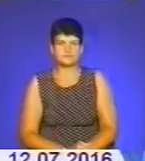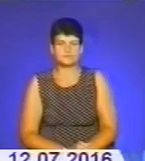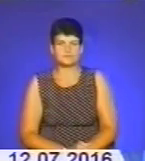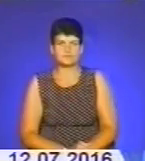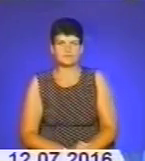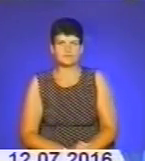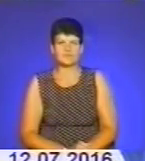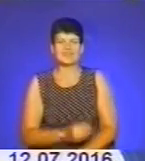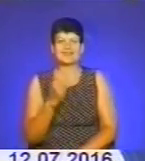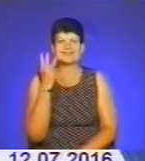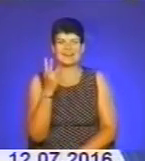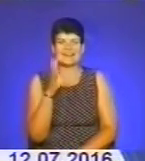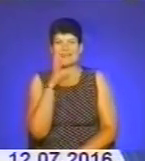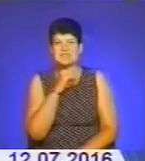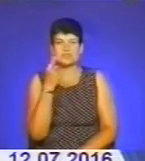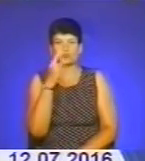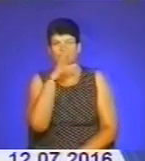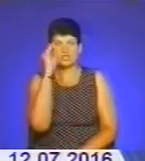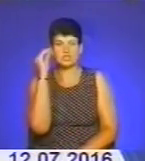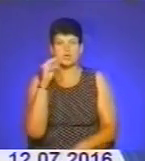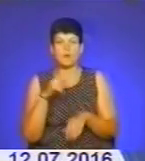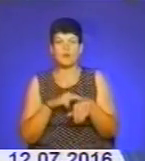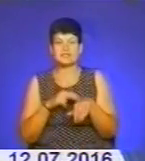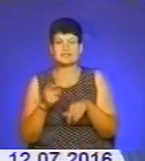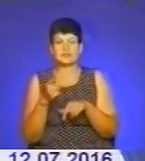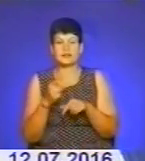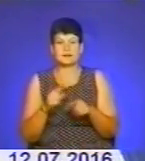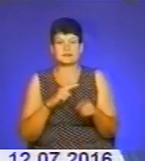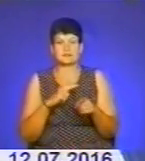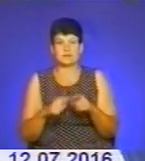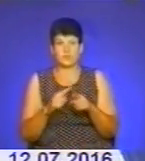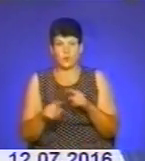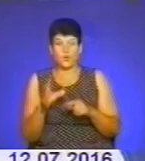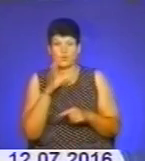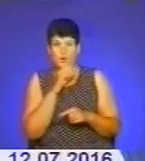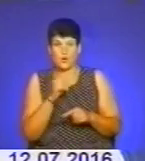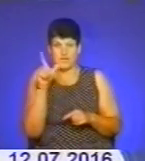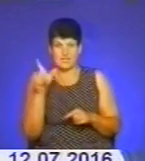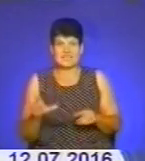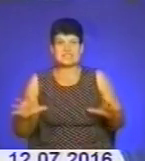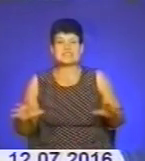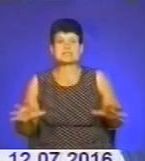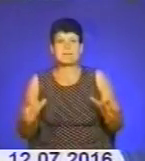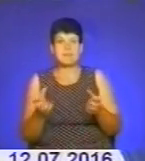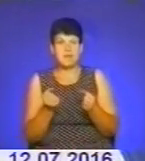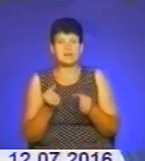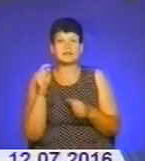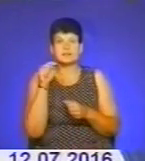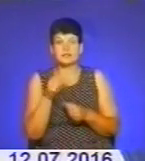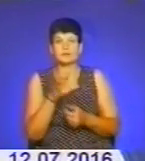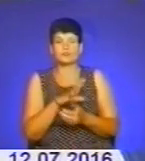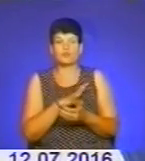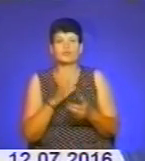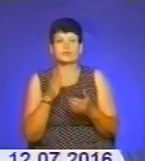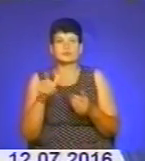Три крадіжки за одну ніч. Поліцейські Тернополя спритного злодія таки спіймали. Ним виявився уже не раз судимий житель Івано